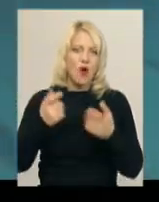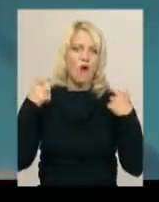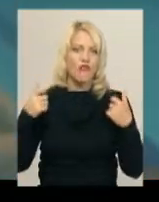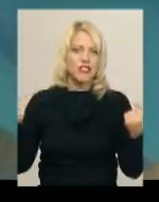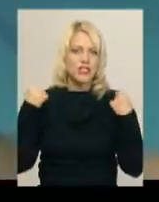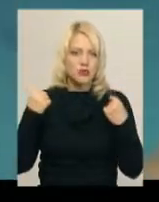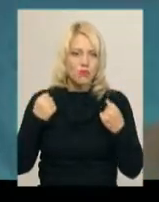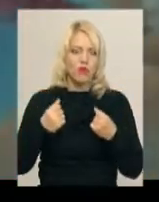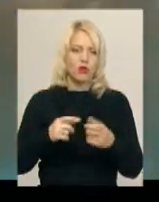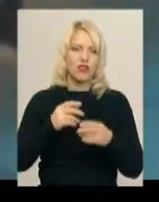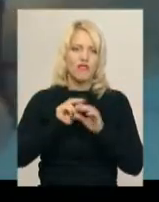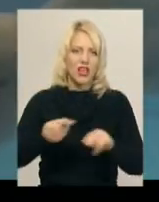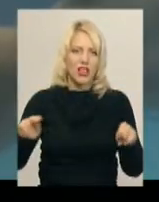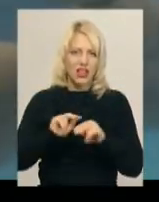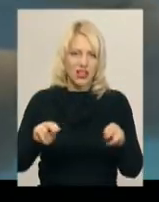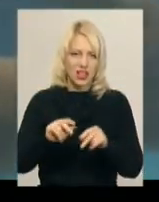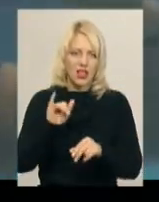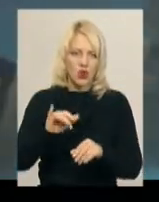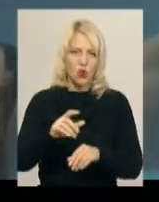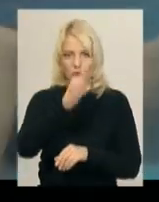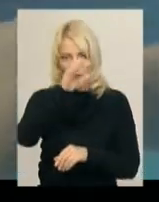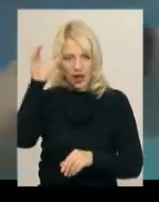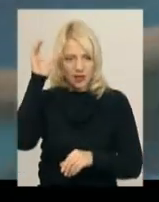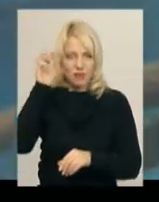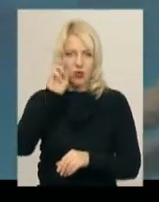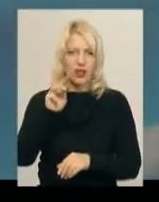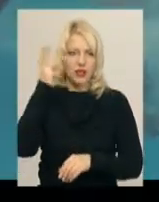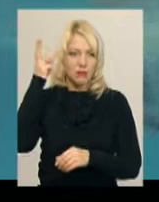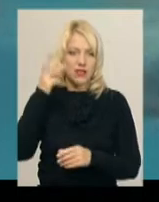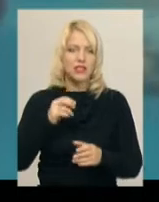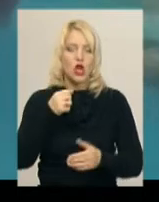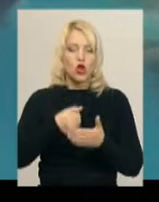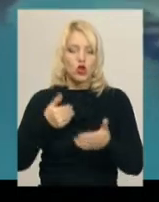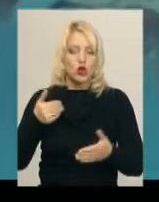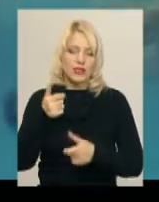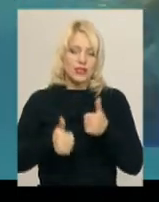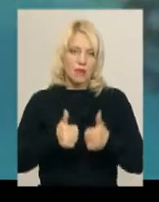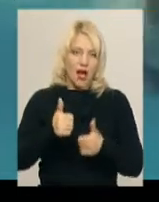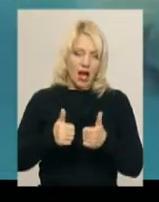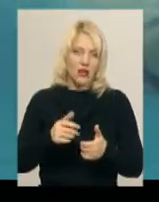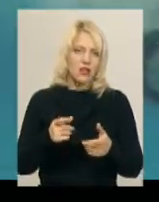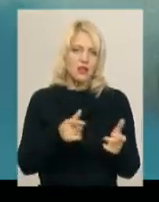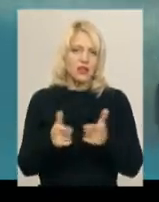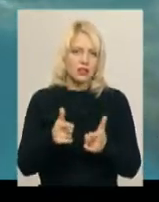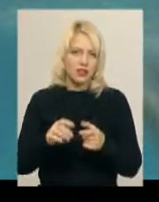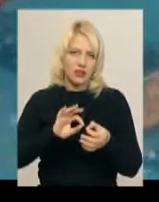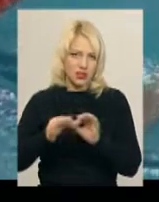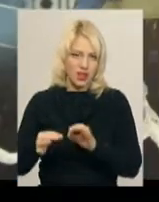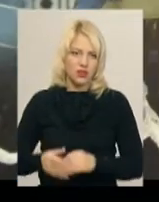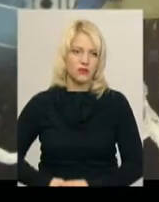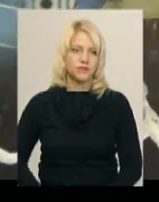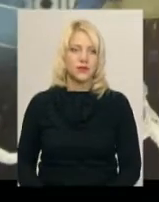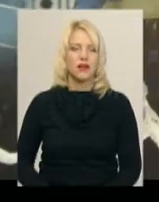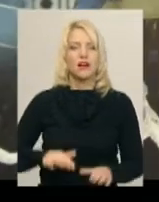Викладає у Національній прикордонній академії ім'я Богдана Хмельницького. До змагань у Сіднеї готувався ретельно, каже його колега Андрій Чудик.